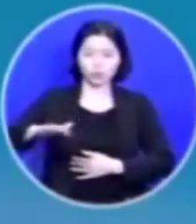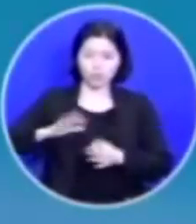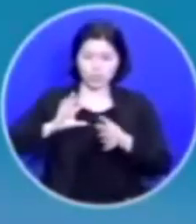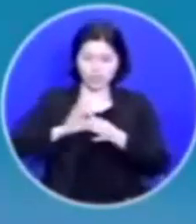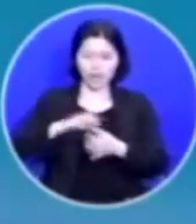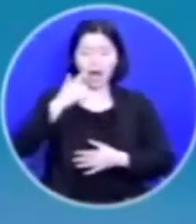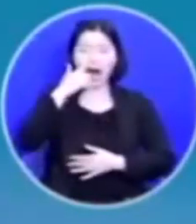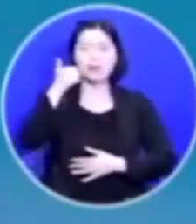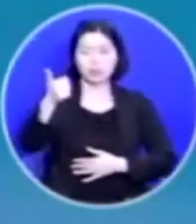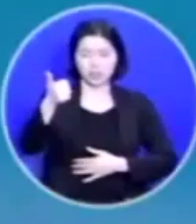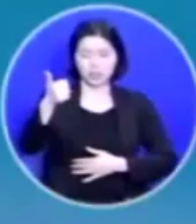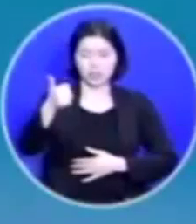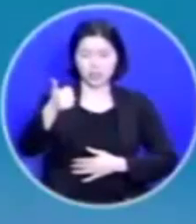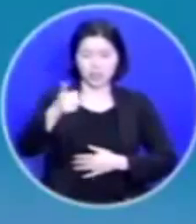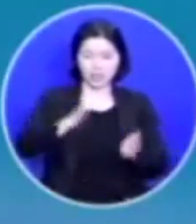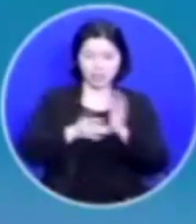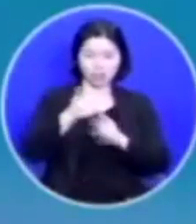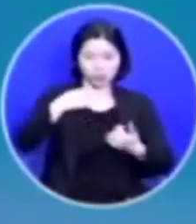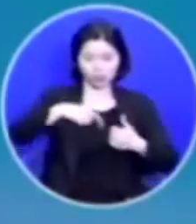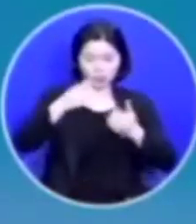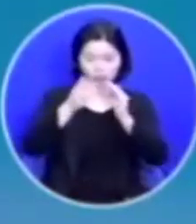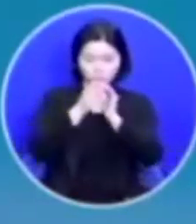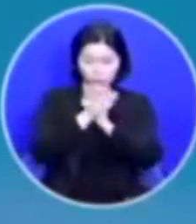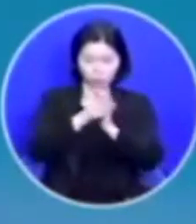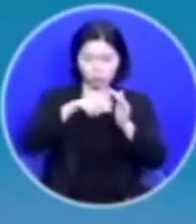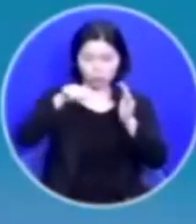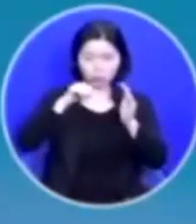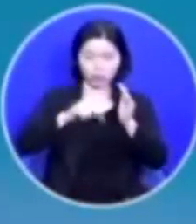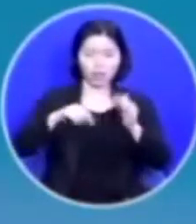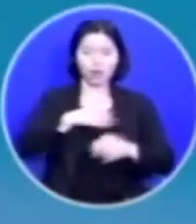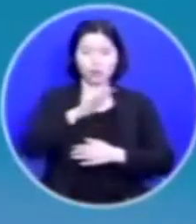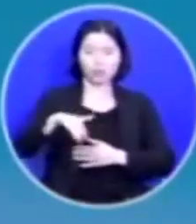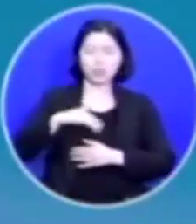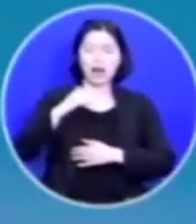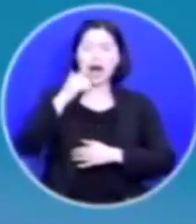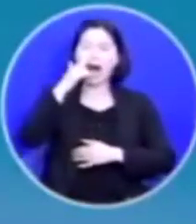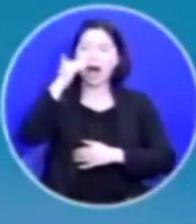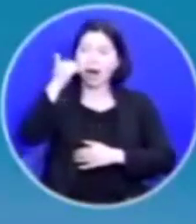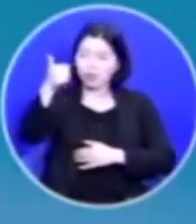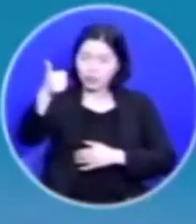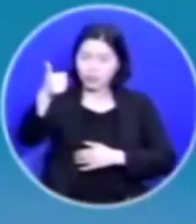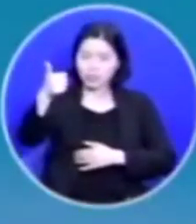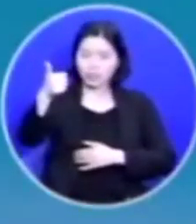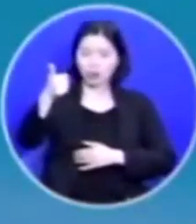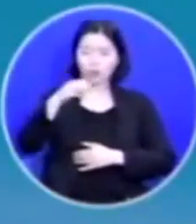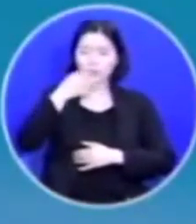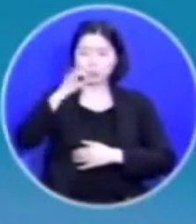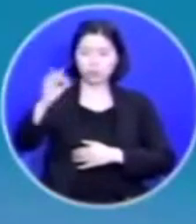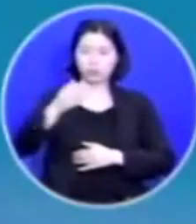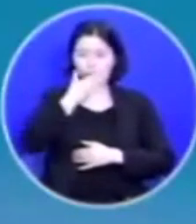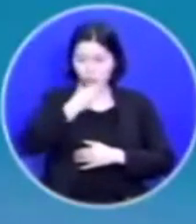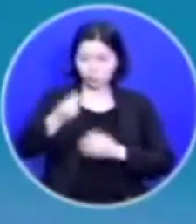주기도문에 우리는 하나님을 아버지라고 부르도록 그렇게 축복을 받았습니다